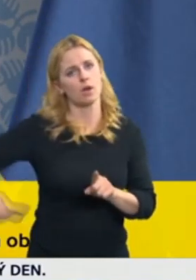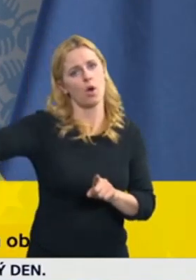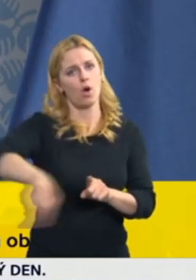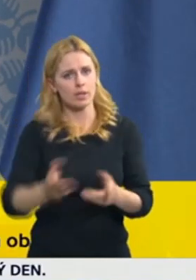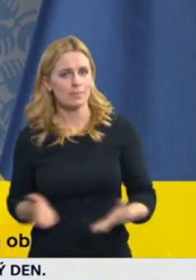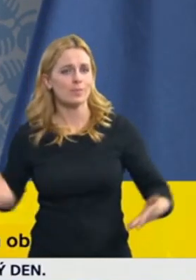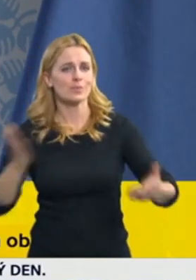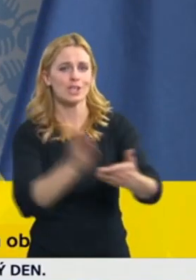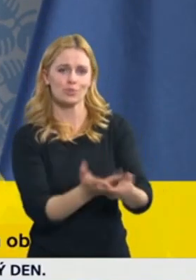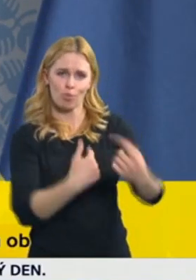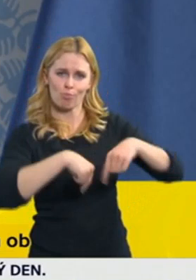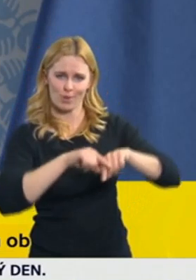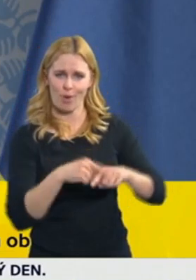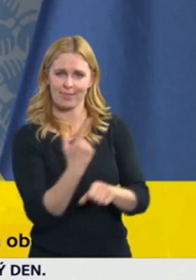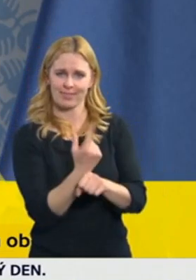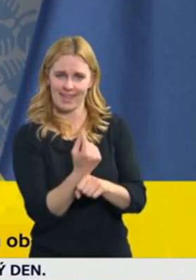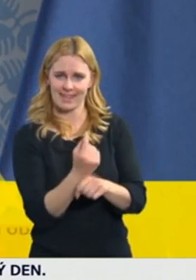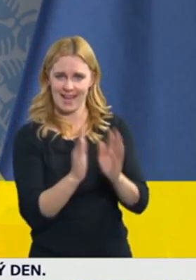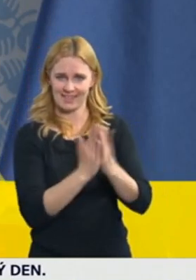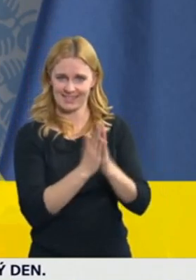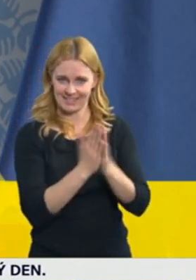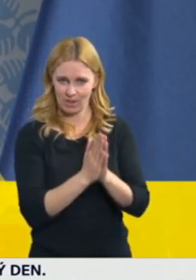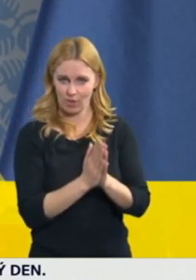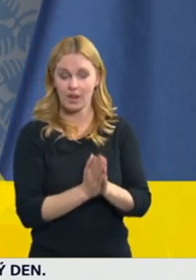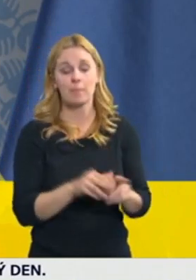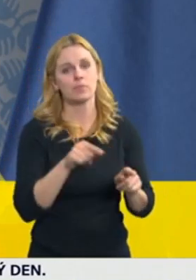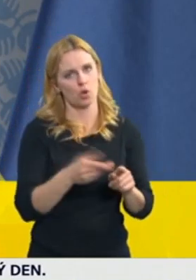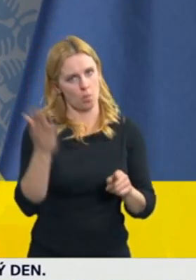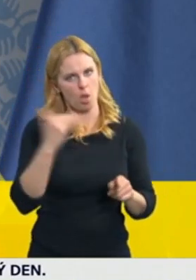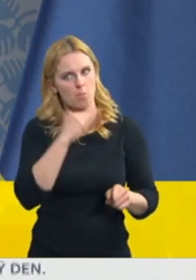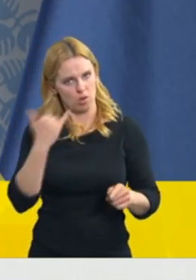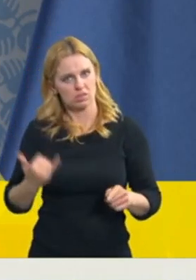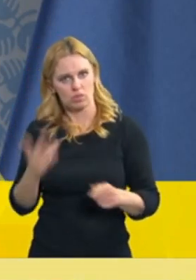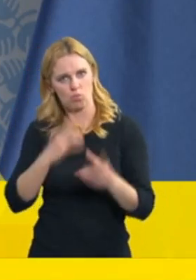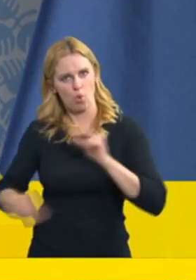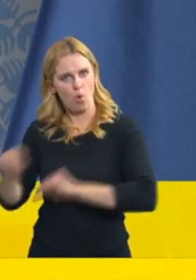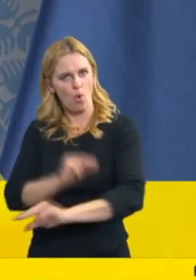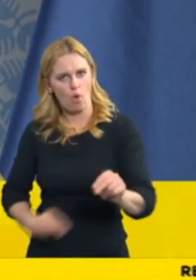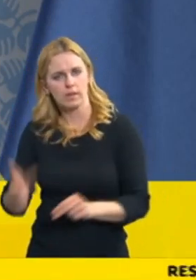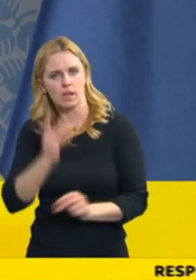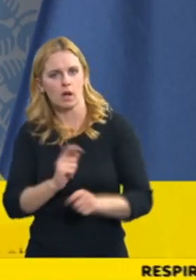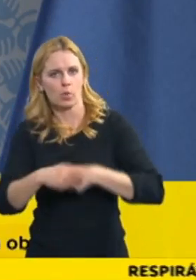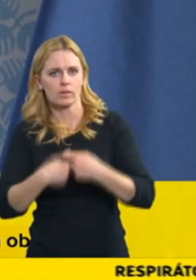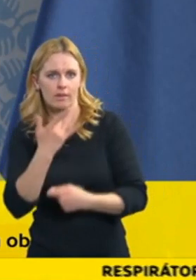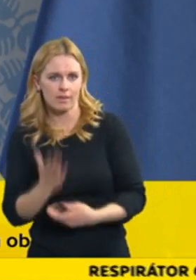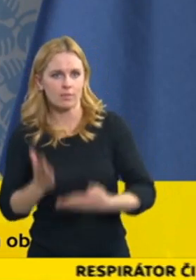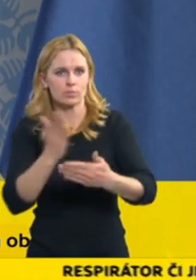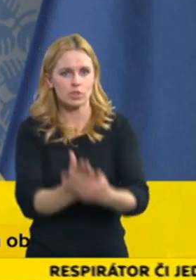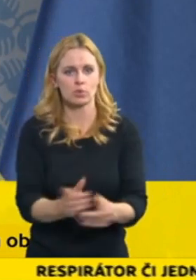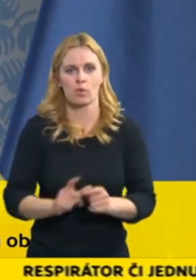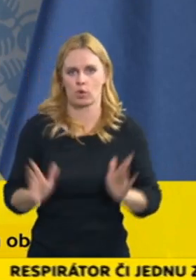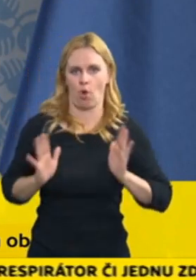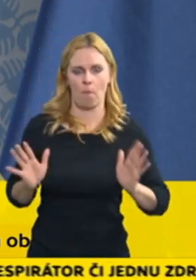knihovnách. Byla to v posledních týdnech velmi skloněvaná věc, kdy byla určitá hrozba, že by studenti se